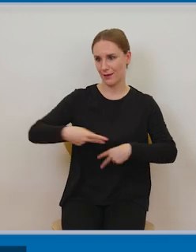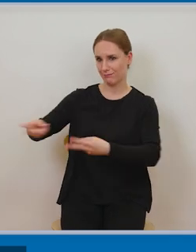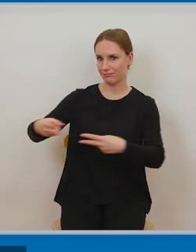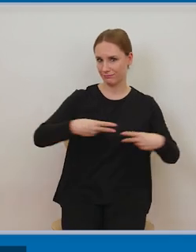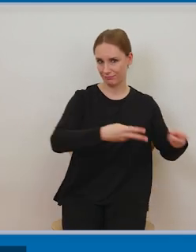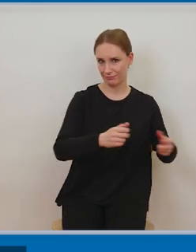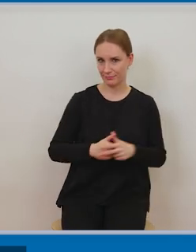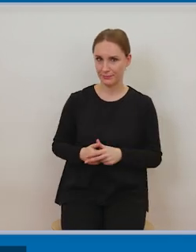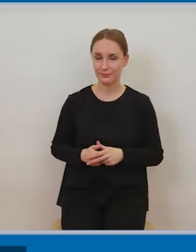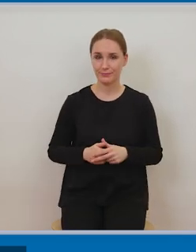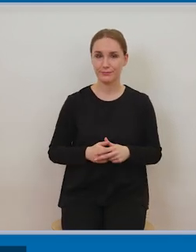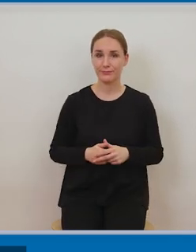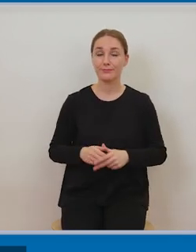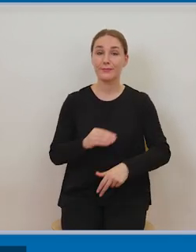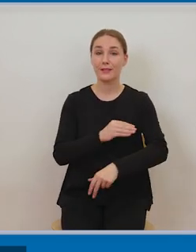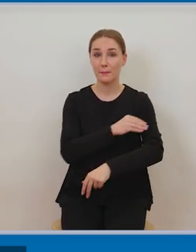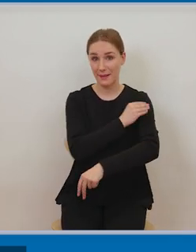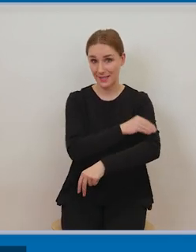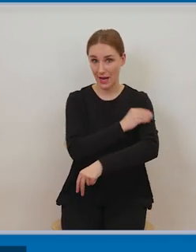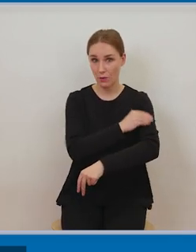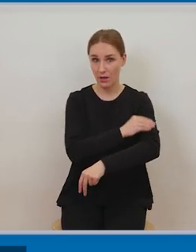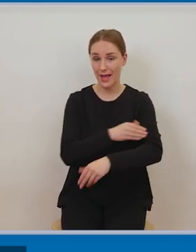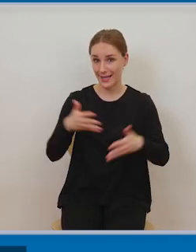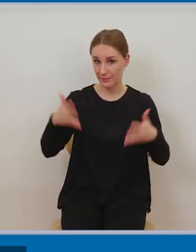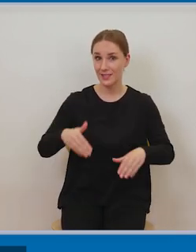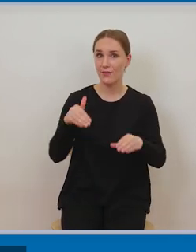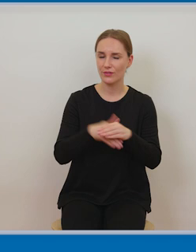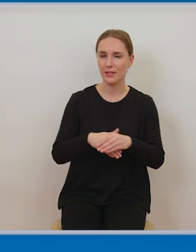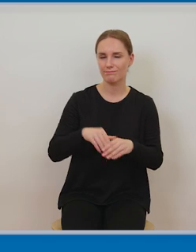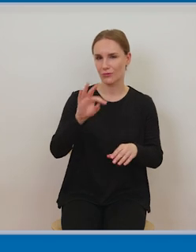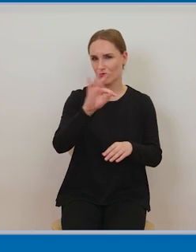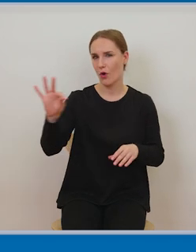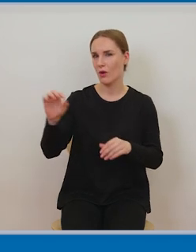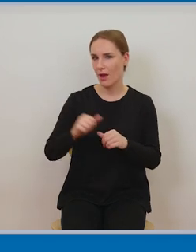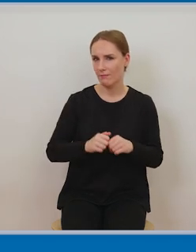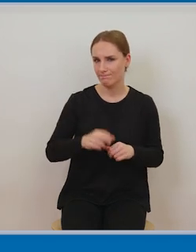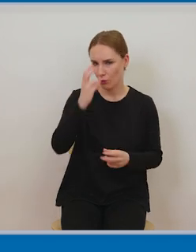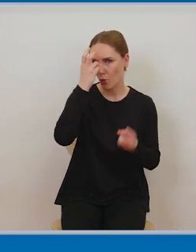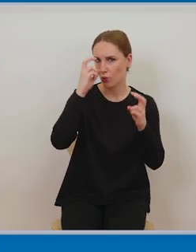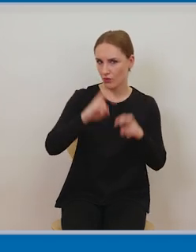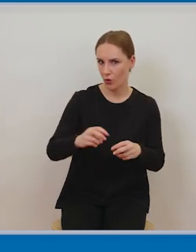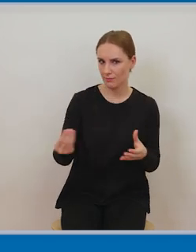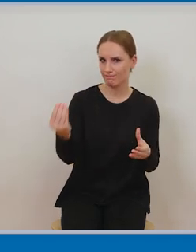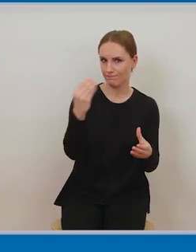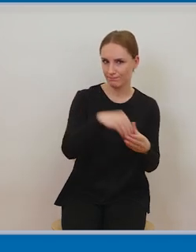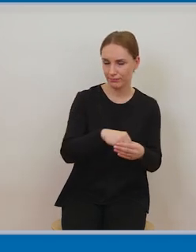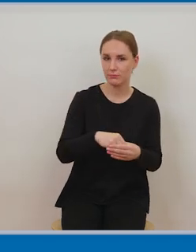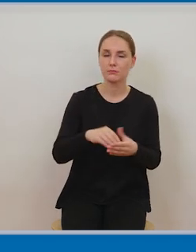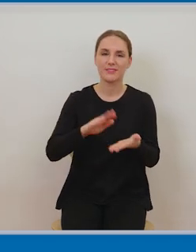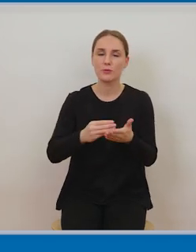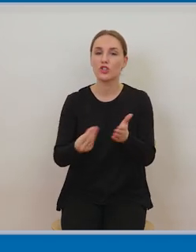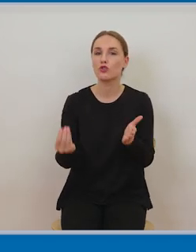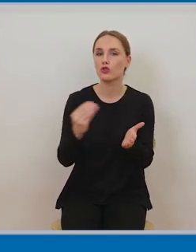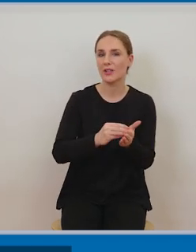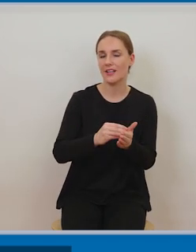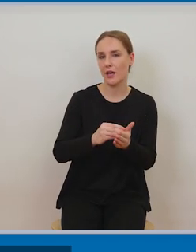egzaminacyjnych będą usunięte pewne pewne treści i tak jak wspomniałam te przepisy o dozwolonom użytku